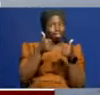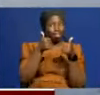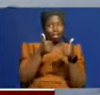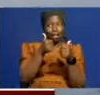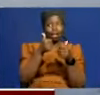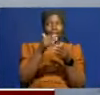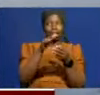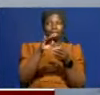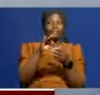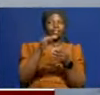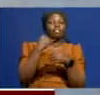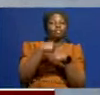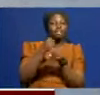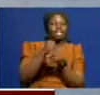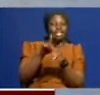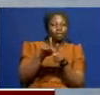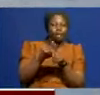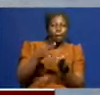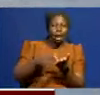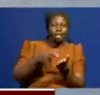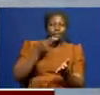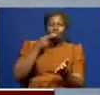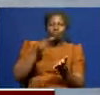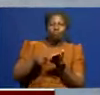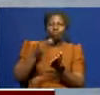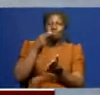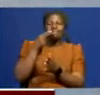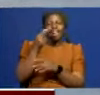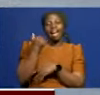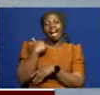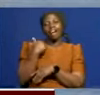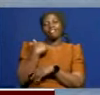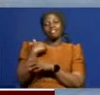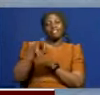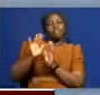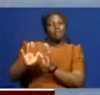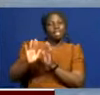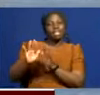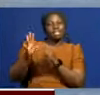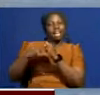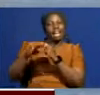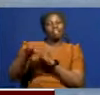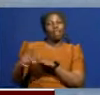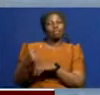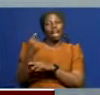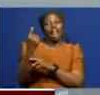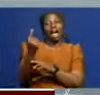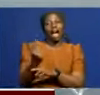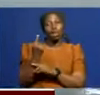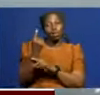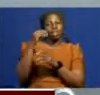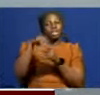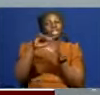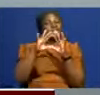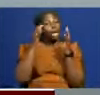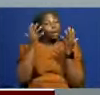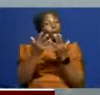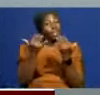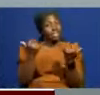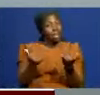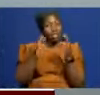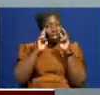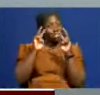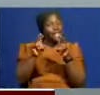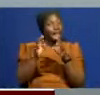wamebaki mia sita pekee kote duniani. Sasa wanaweza kuonekana maraningi sana nchini china.